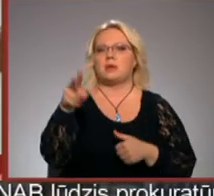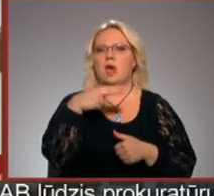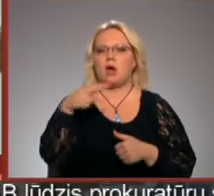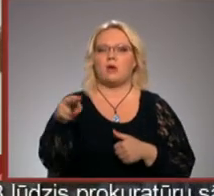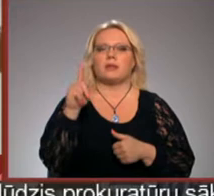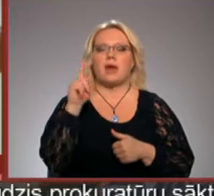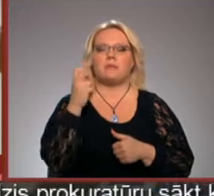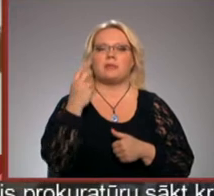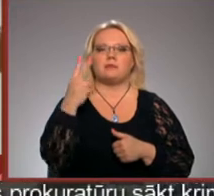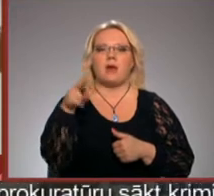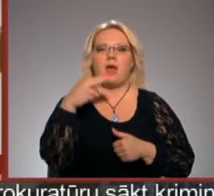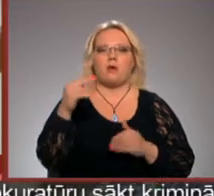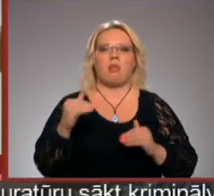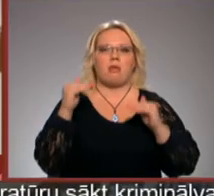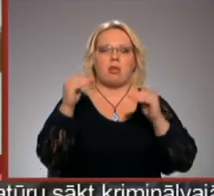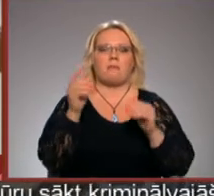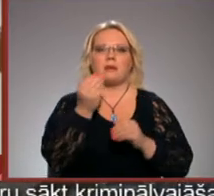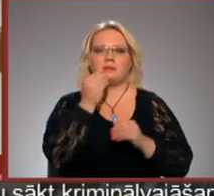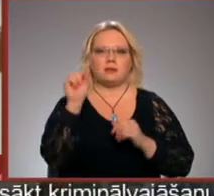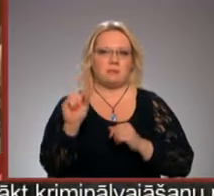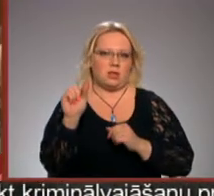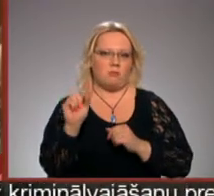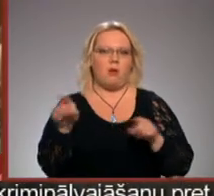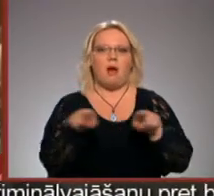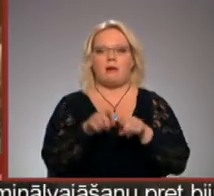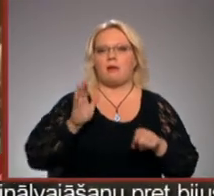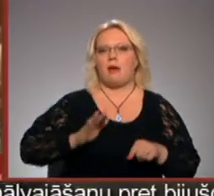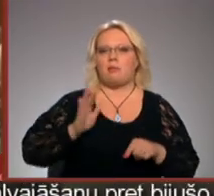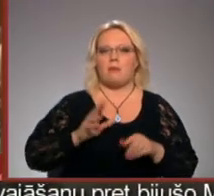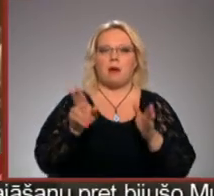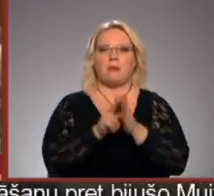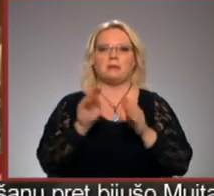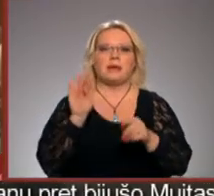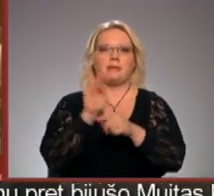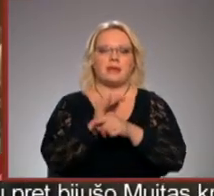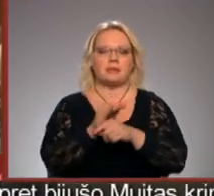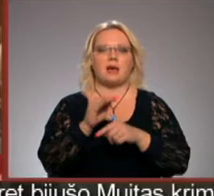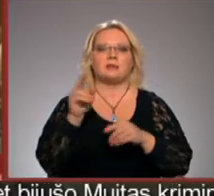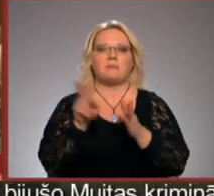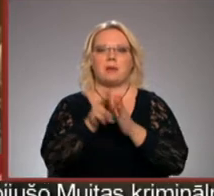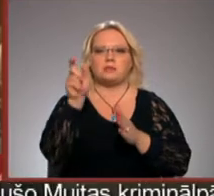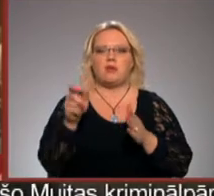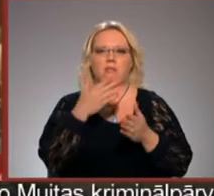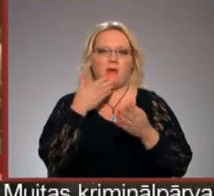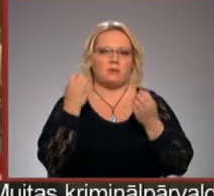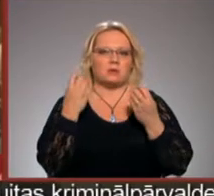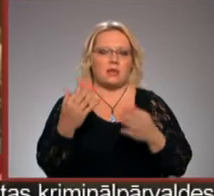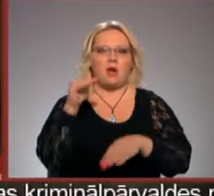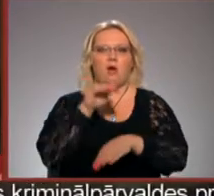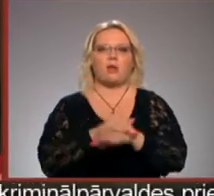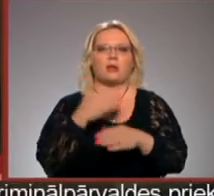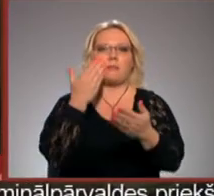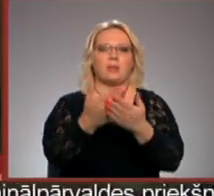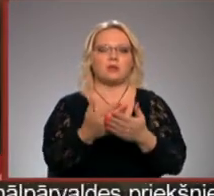kas ir vien par 13 eiro lielāku par istikas minimumu. Arī gaidāmā pensiju indeksācija pensionāriem ir neskaidra. Ar konkrētiem